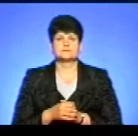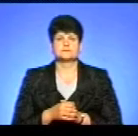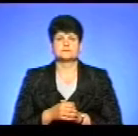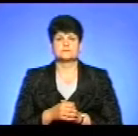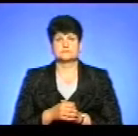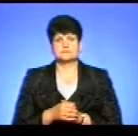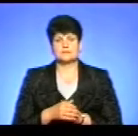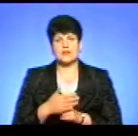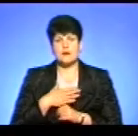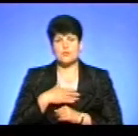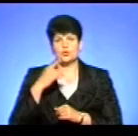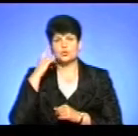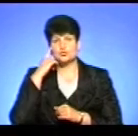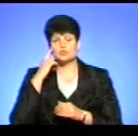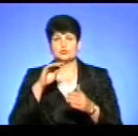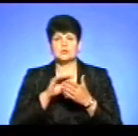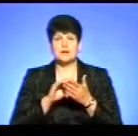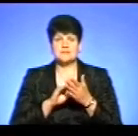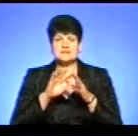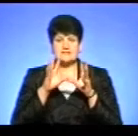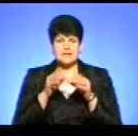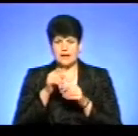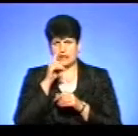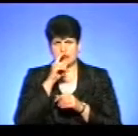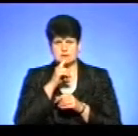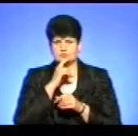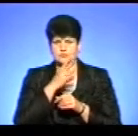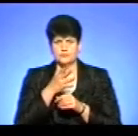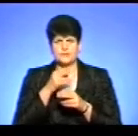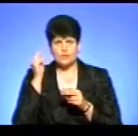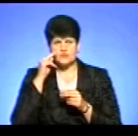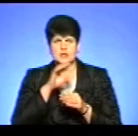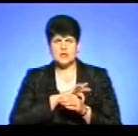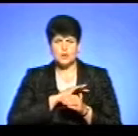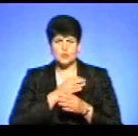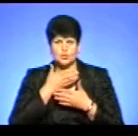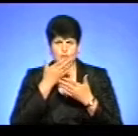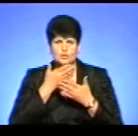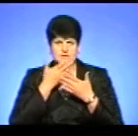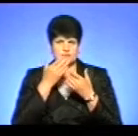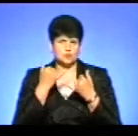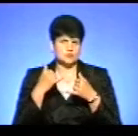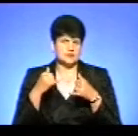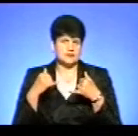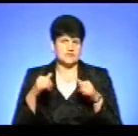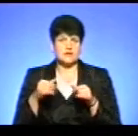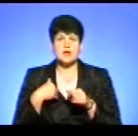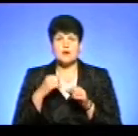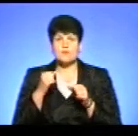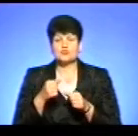На мою думку, написаний взагалі не зрозуміло. Його вивчали юристи. Він дуже дивний. Я вам можу